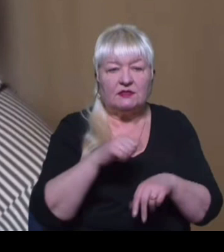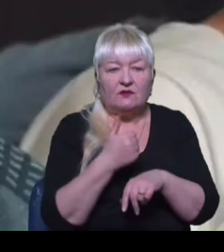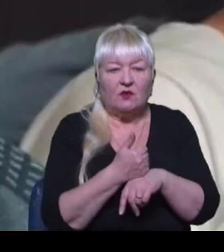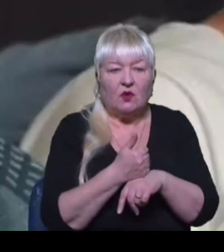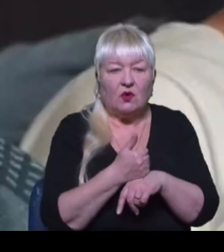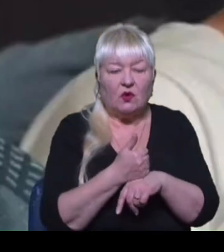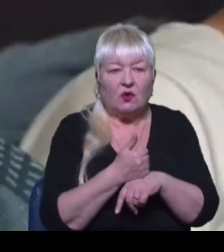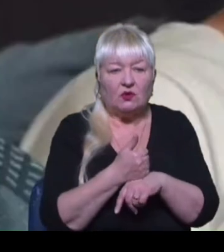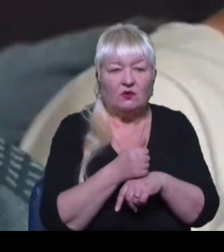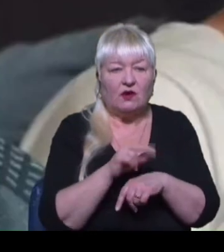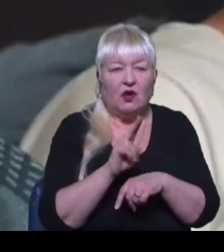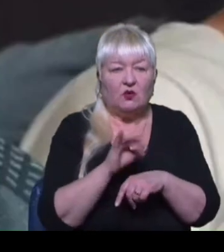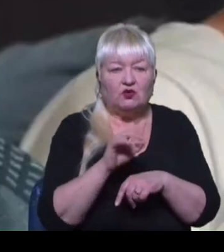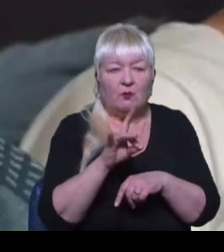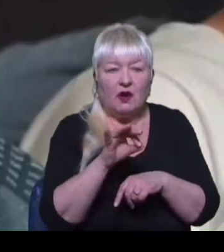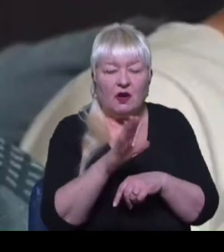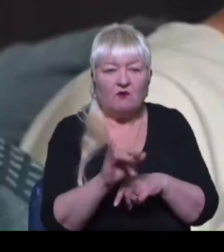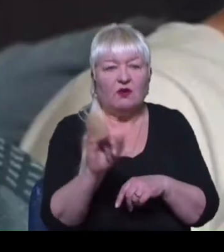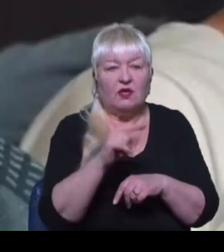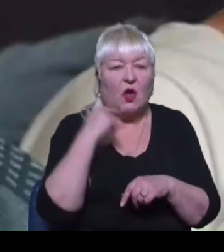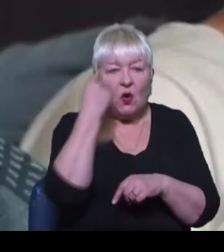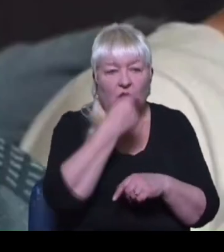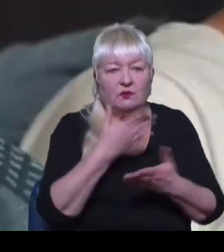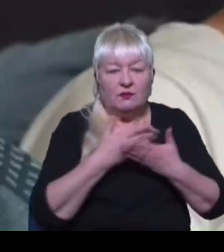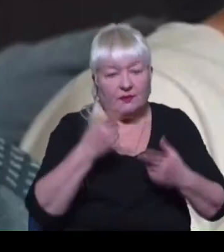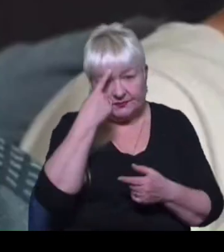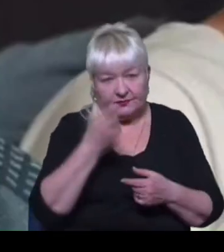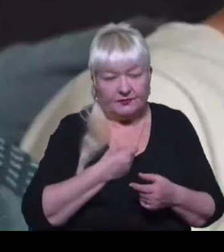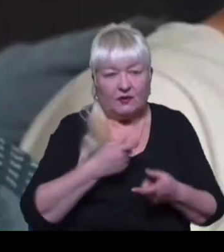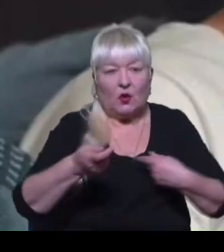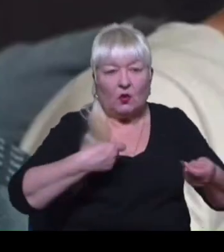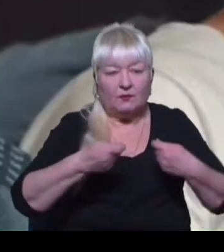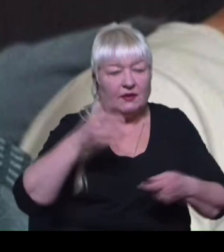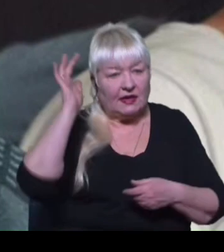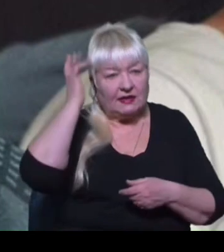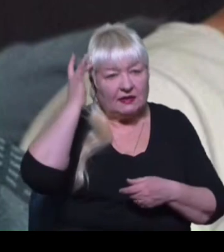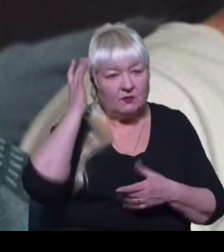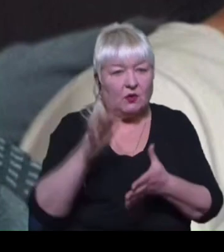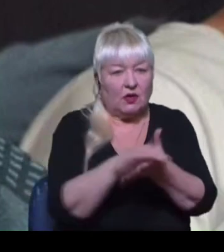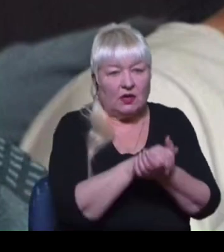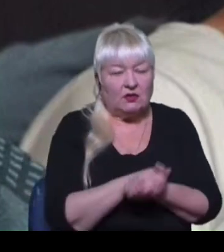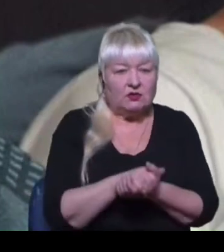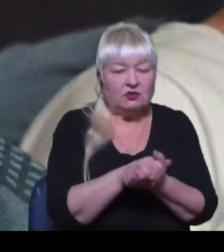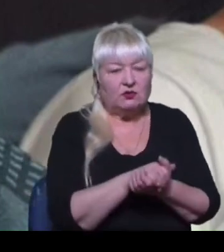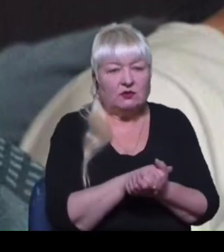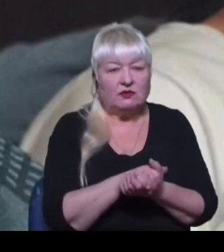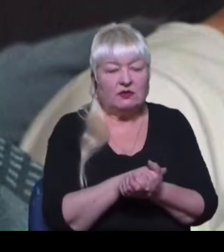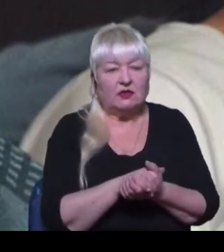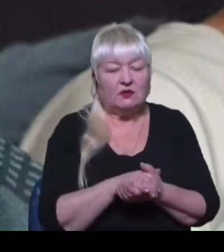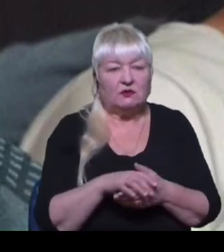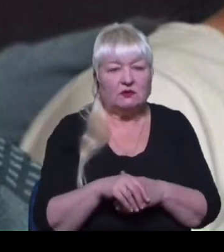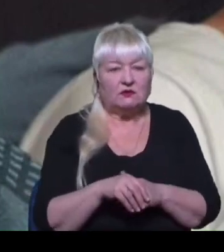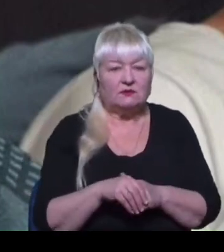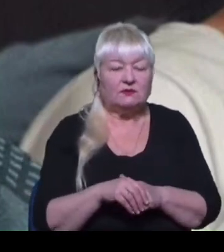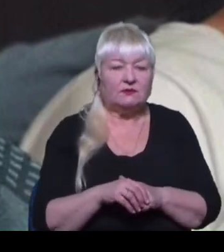латарського народу Рефа Чубаров. І особисто нам повідомила координаторка Кримської солідарності Лутфія Зодіївана. Давайте